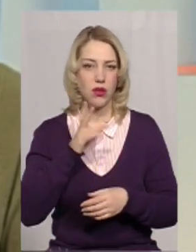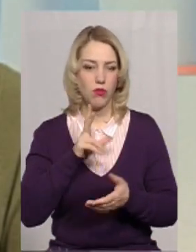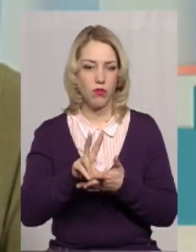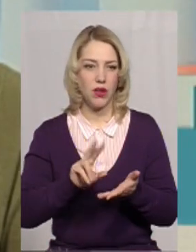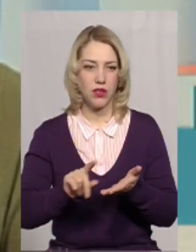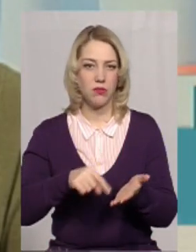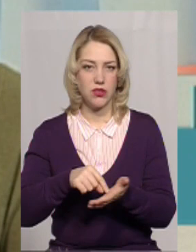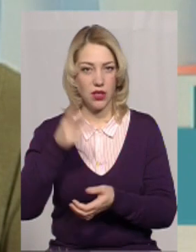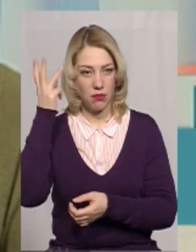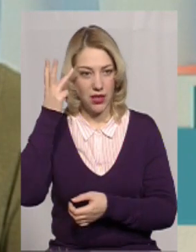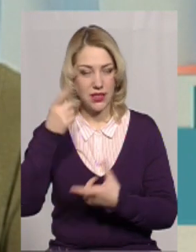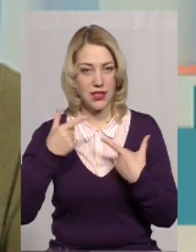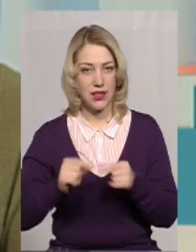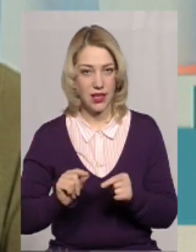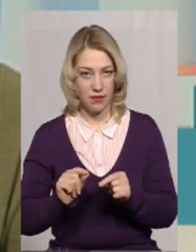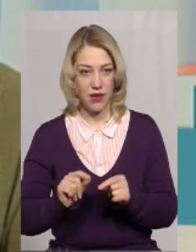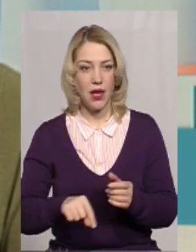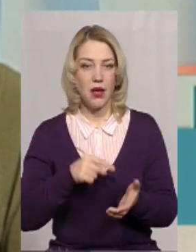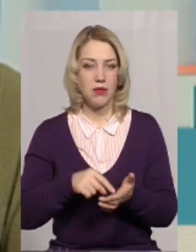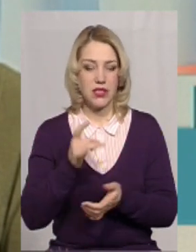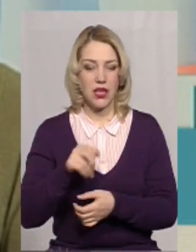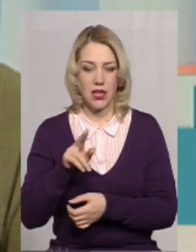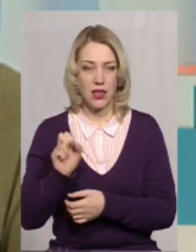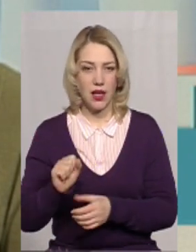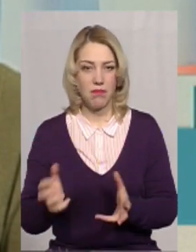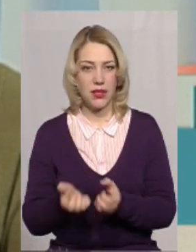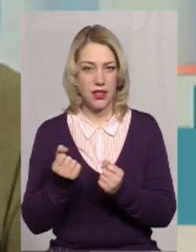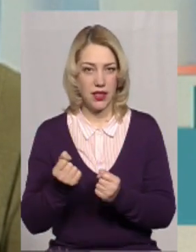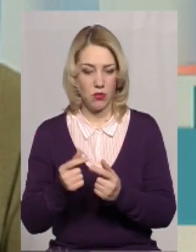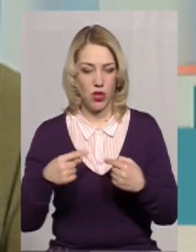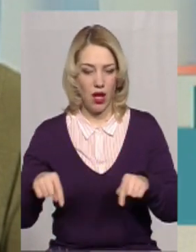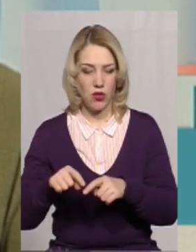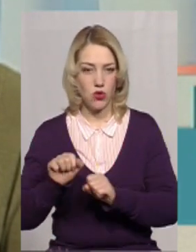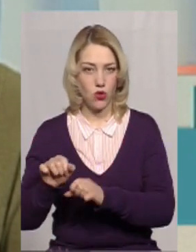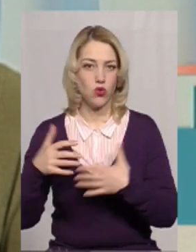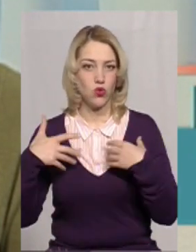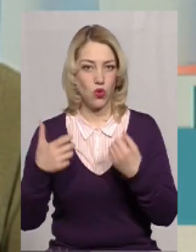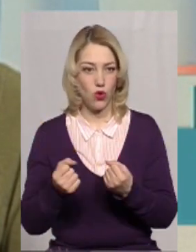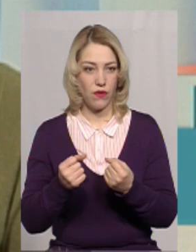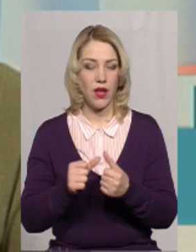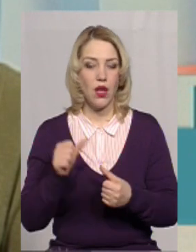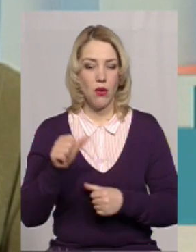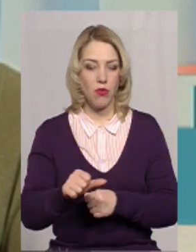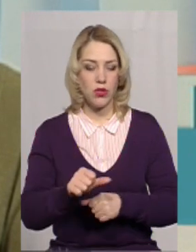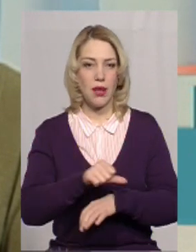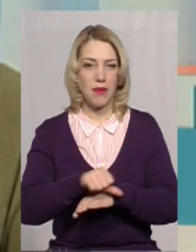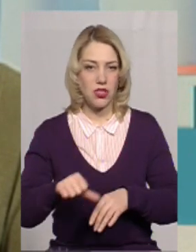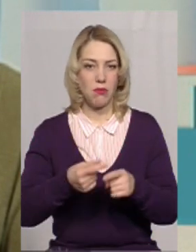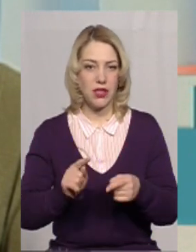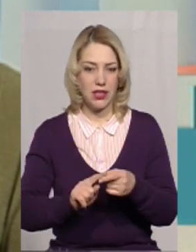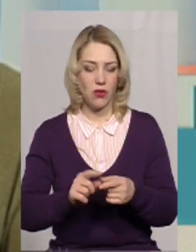місто Хмельницький, де міська рада підтримує галузь охорони здоров'я поза межами